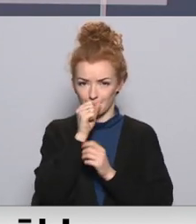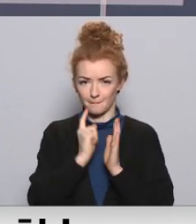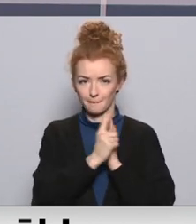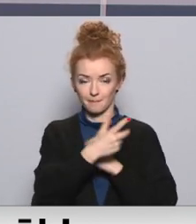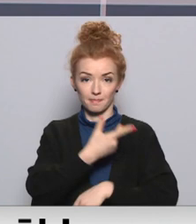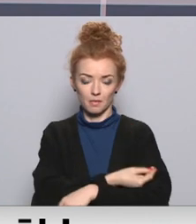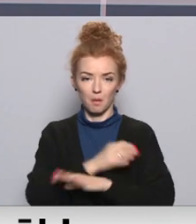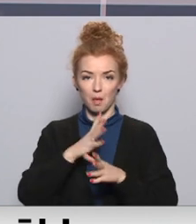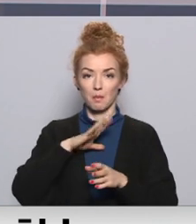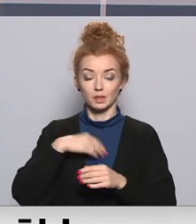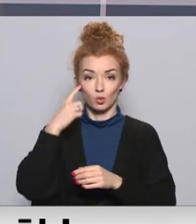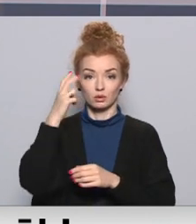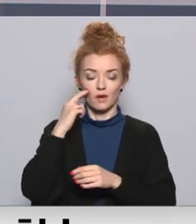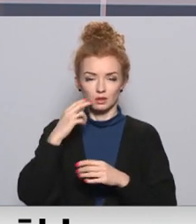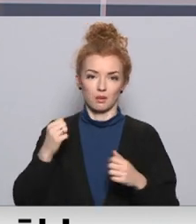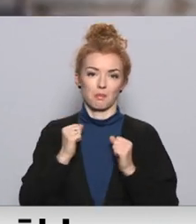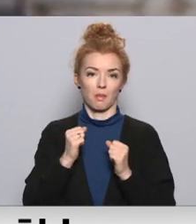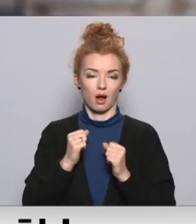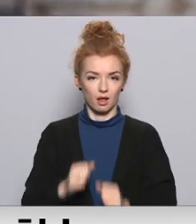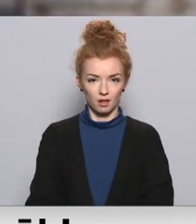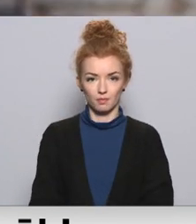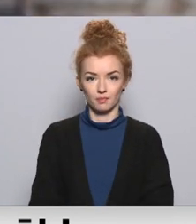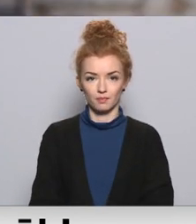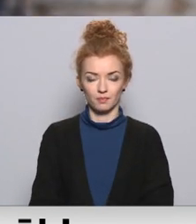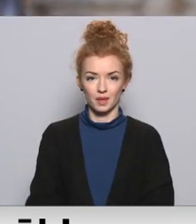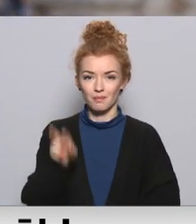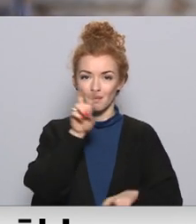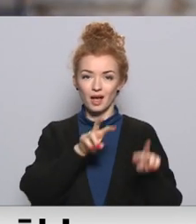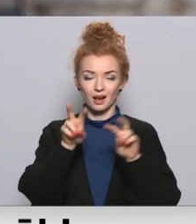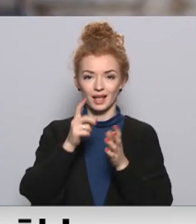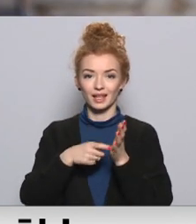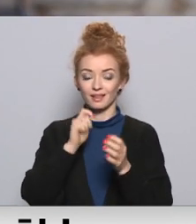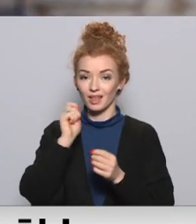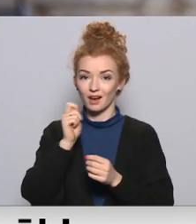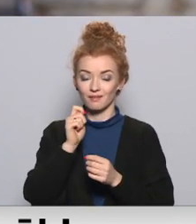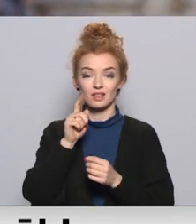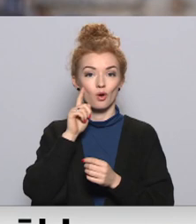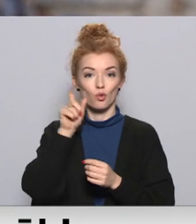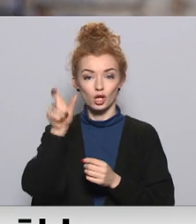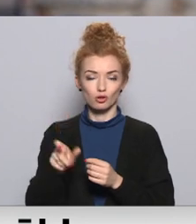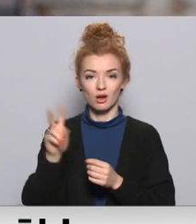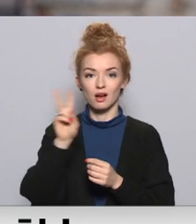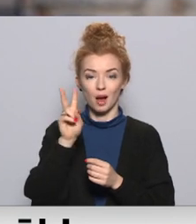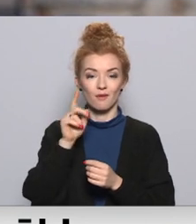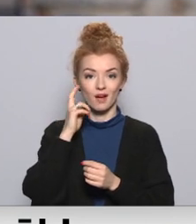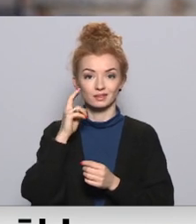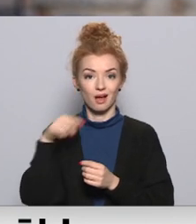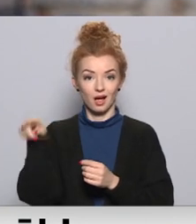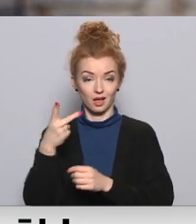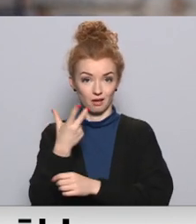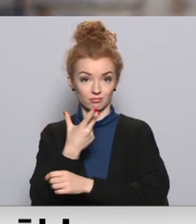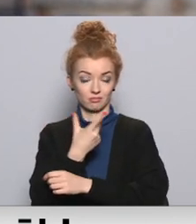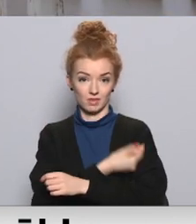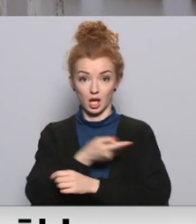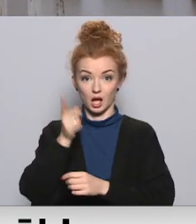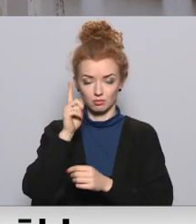tomēr baidās no vecāku reakcijas. Meklējot intervijai jauniešus, kam vecāki aizliedz vakcinēties, izrādās, ka viņu